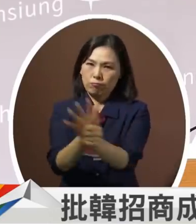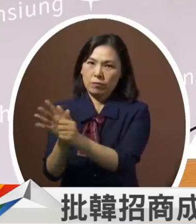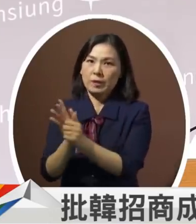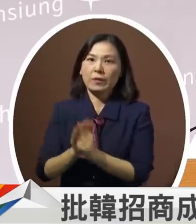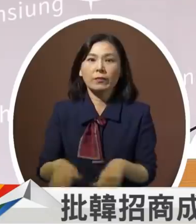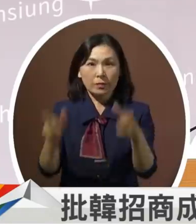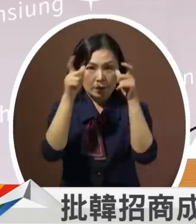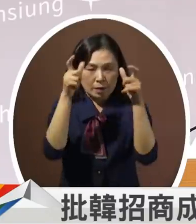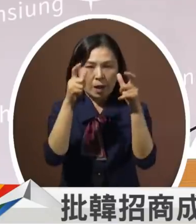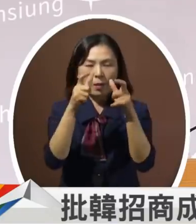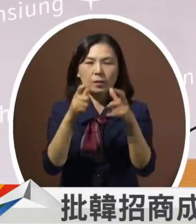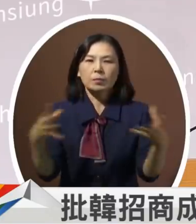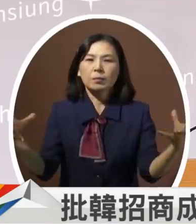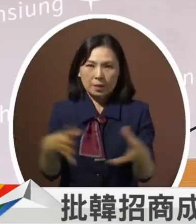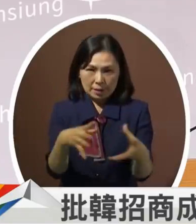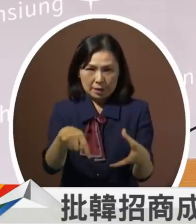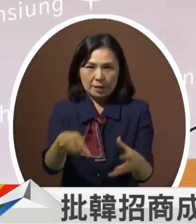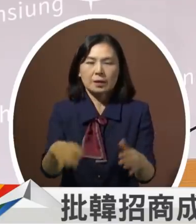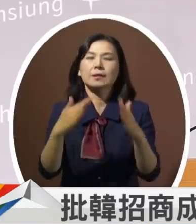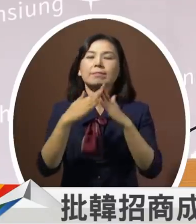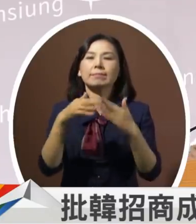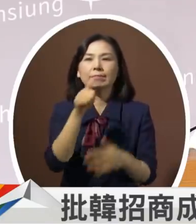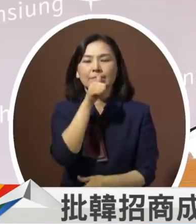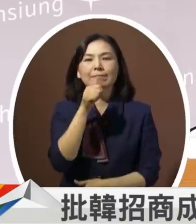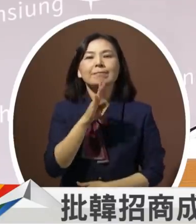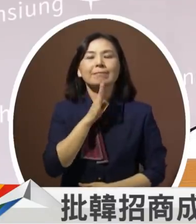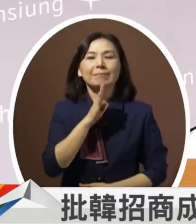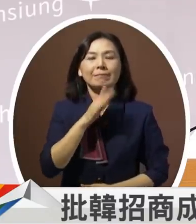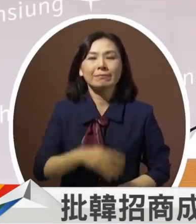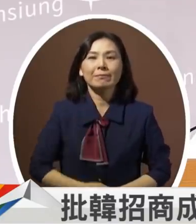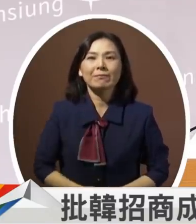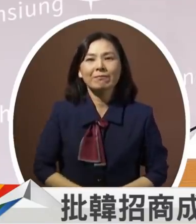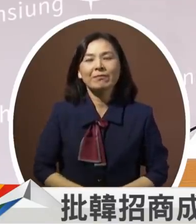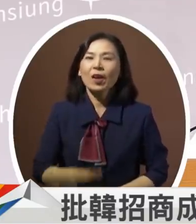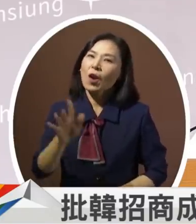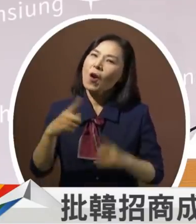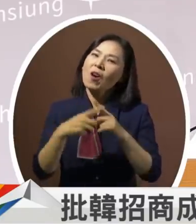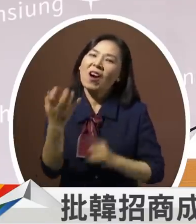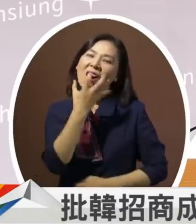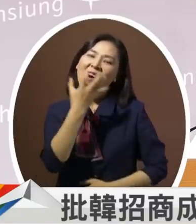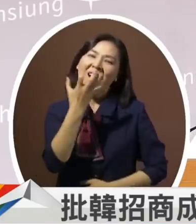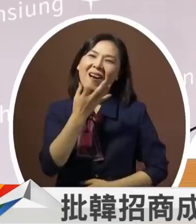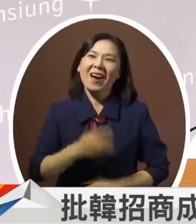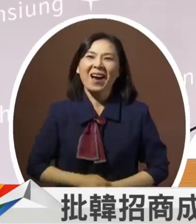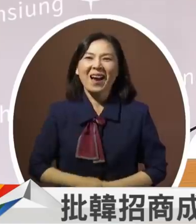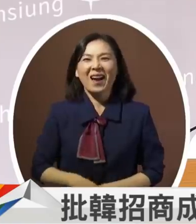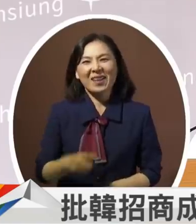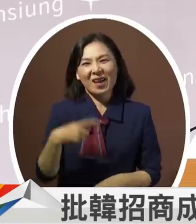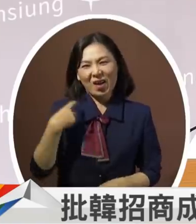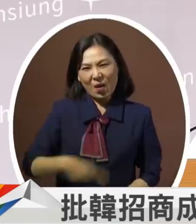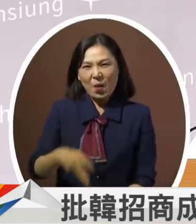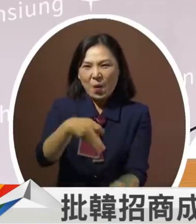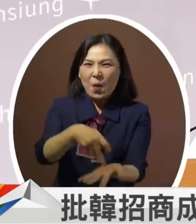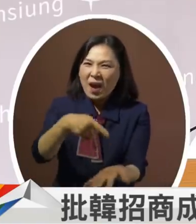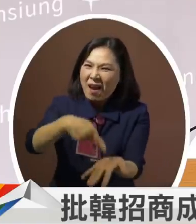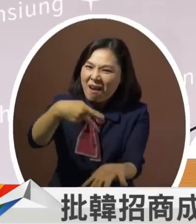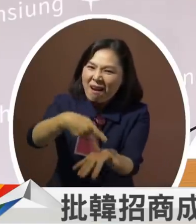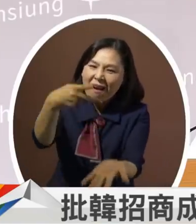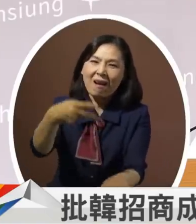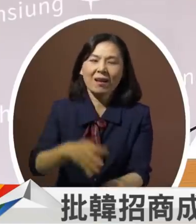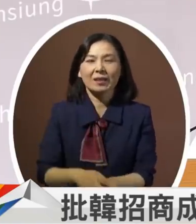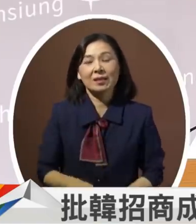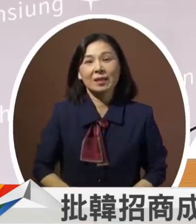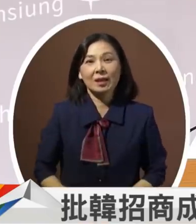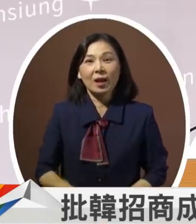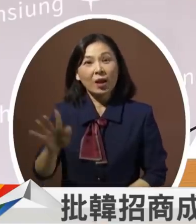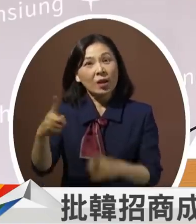大家共同的家园有人嘲讽我一选再选也有人说我